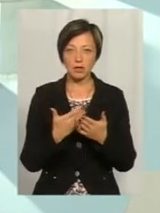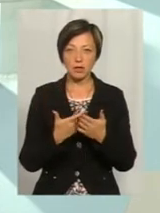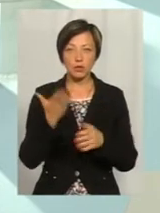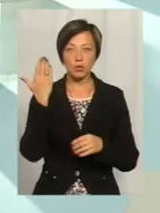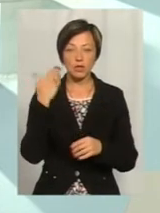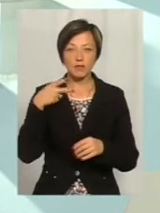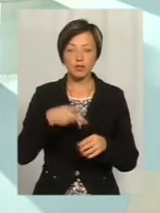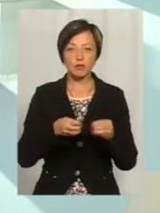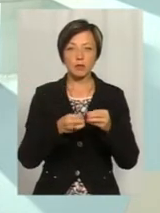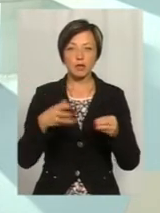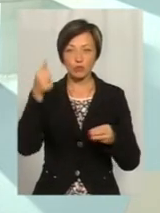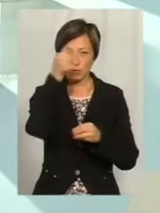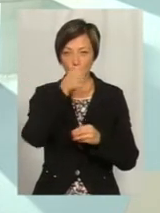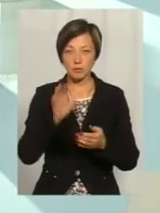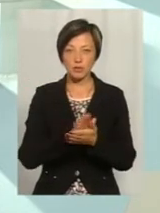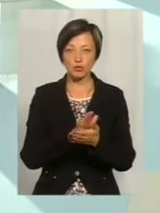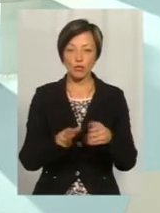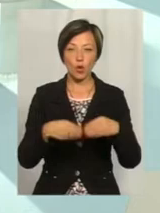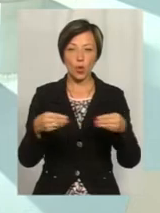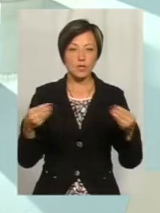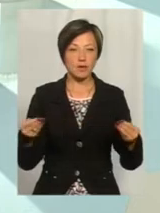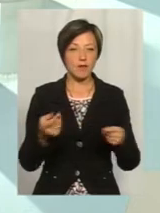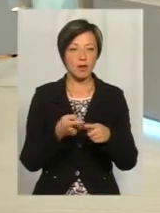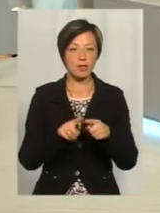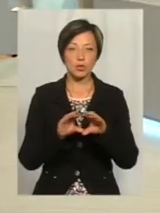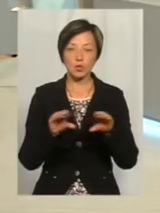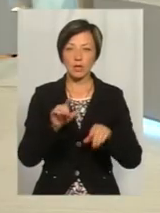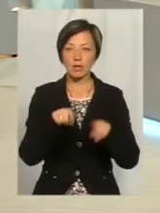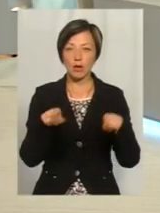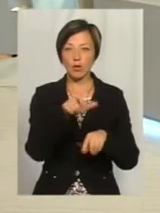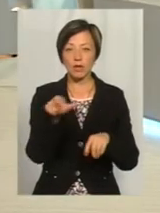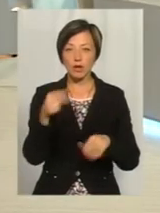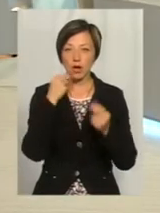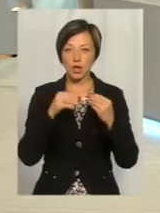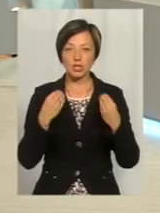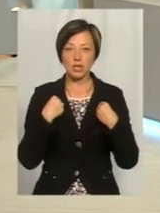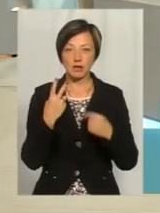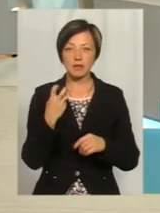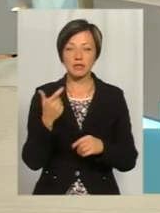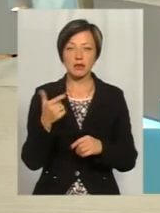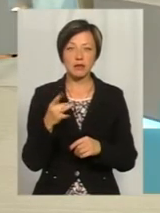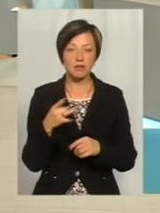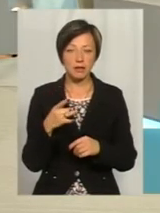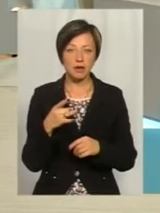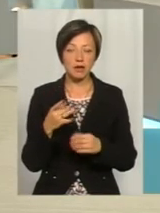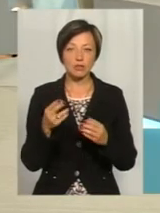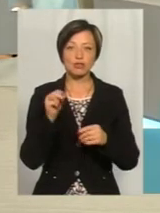тоді, коли у 2015 році безкоштовно роздавали ці тюнери, то деякі громадяни казали, що краще дайте нам 200 гривень,